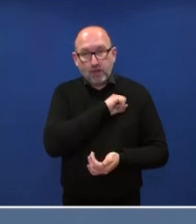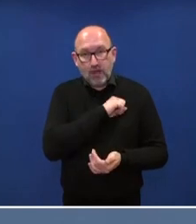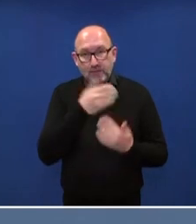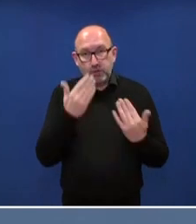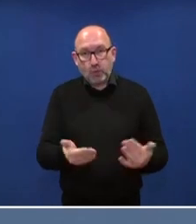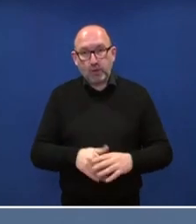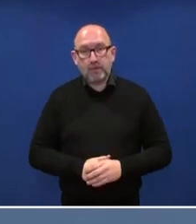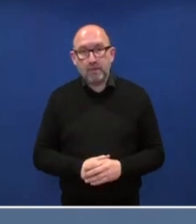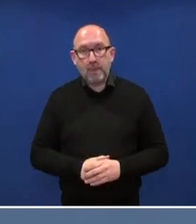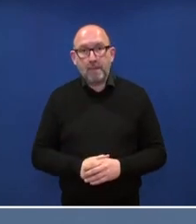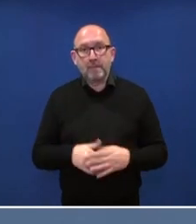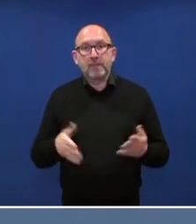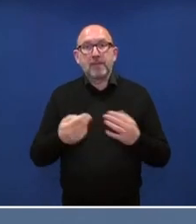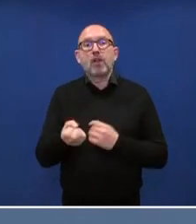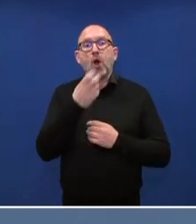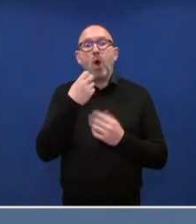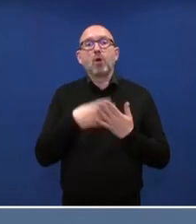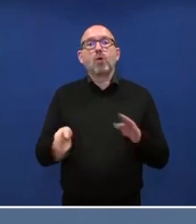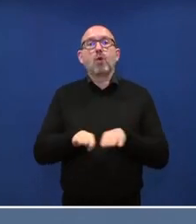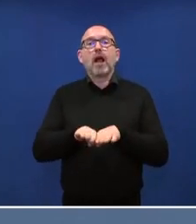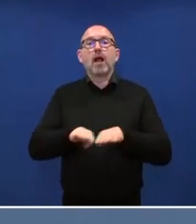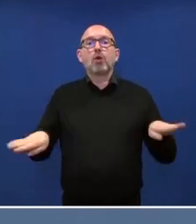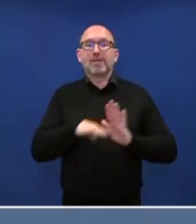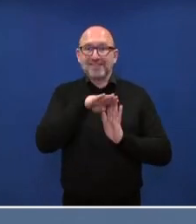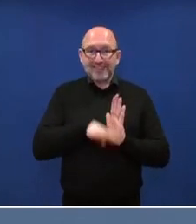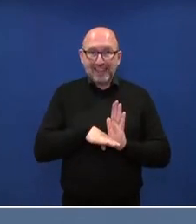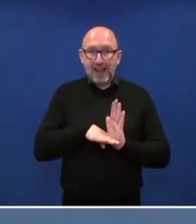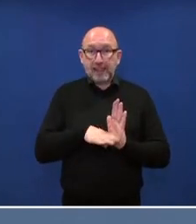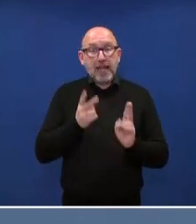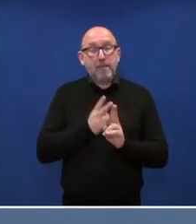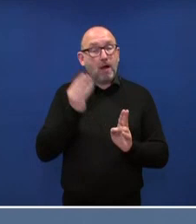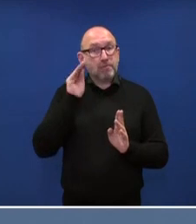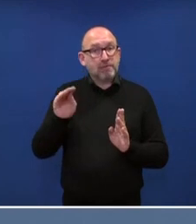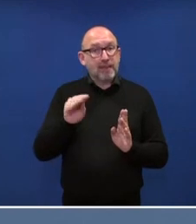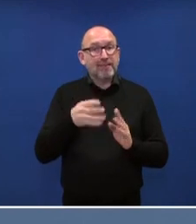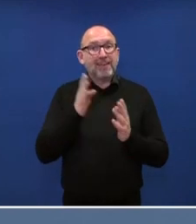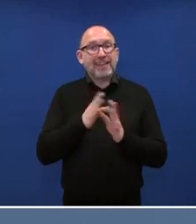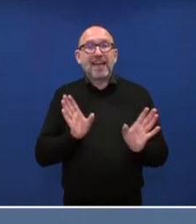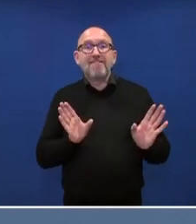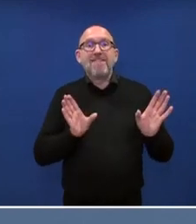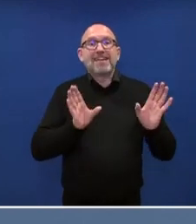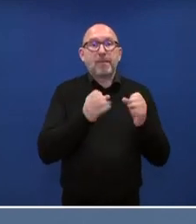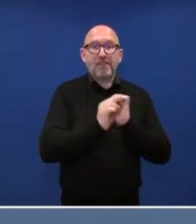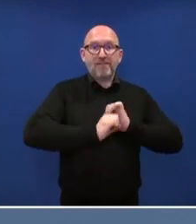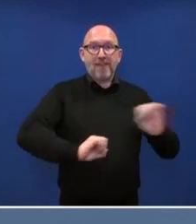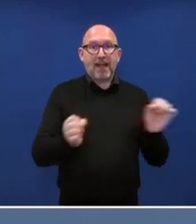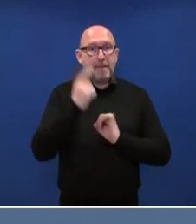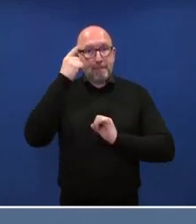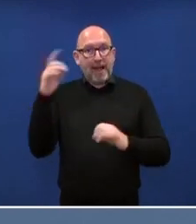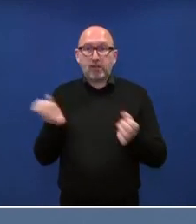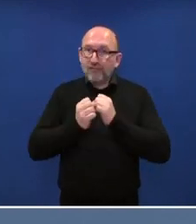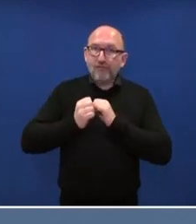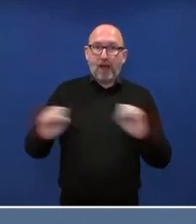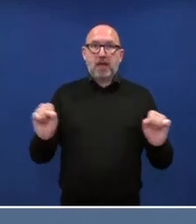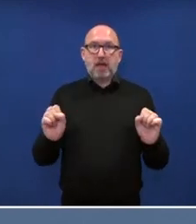Das Hongkonger Basic Law, und daran erinnern wir immer wieder, garantiert die Versammlungs und die Meinungsfreiheit. Und wir setzen